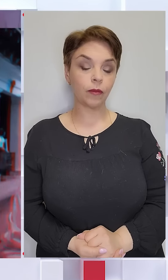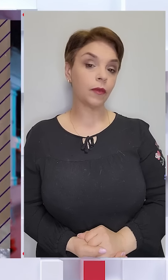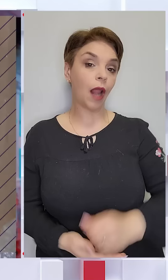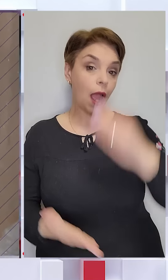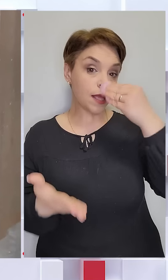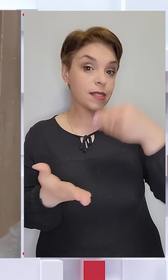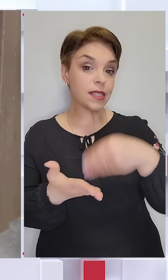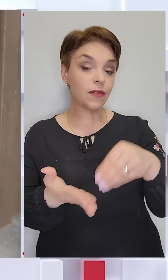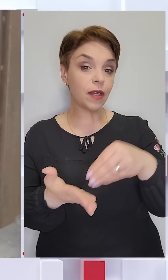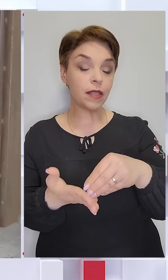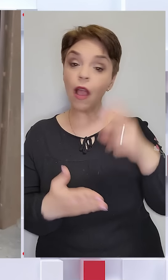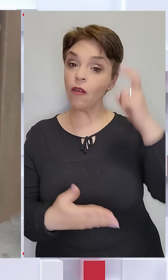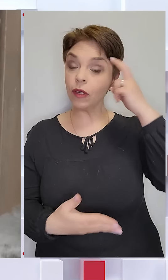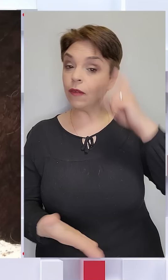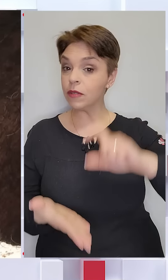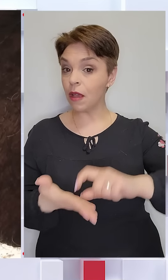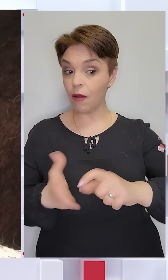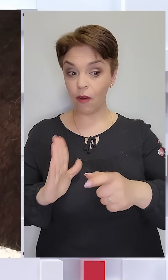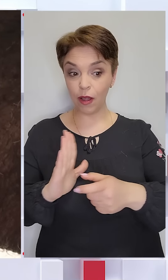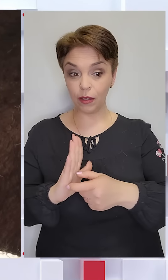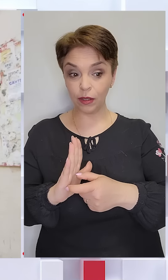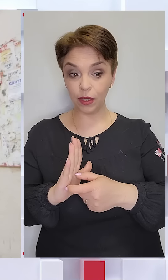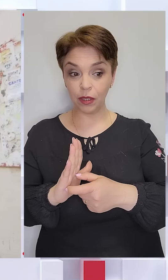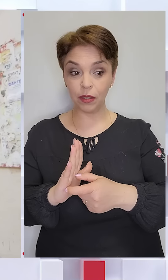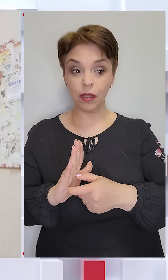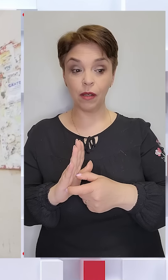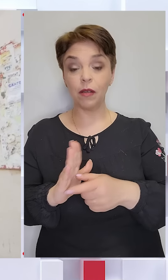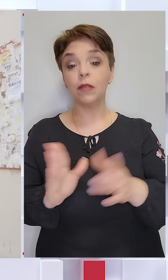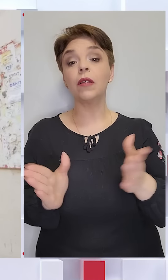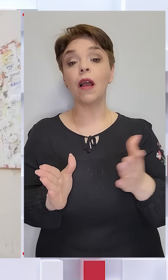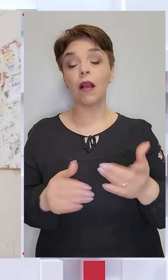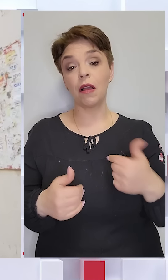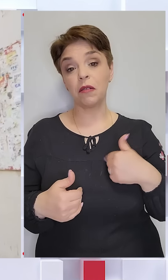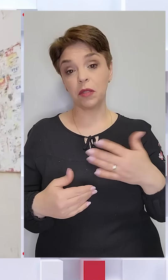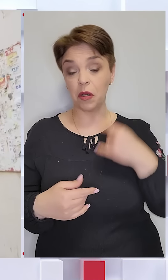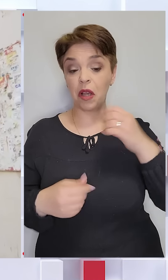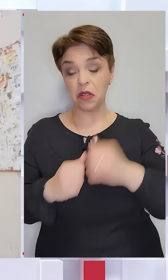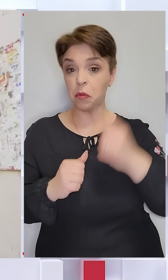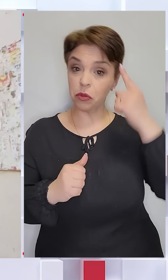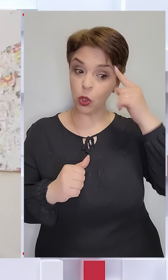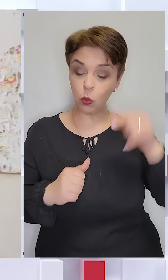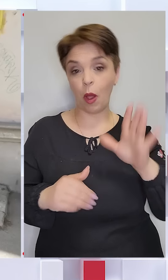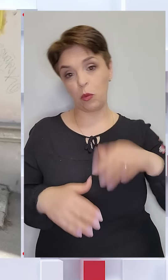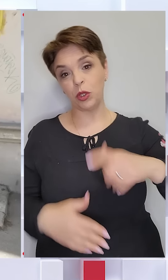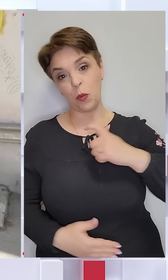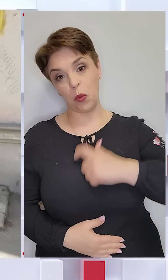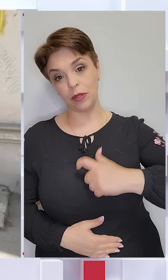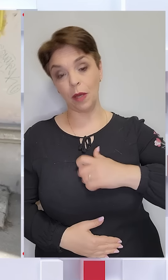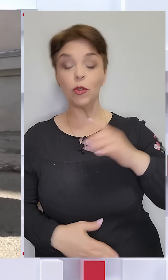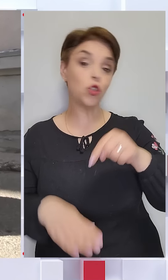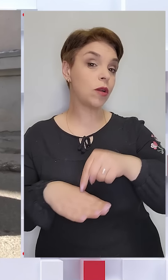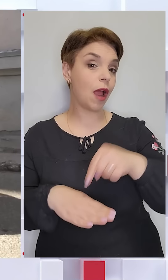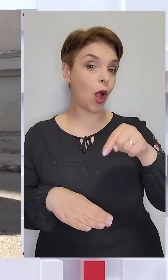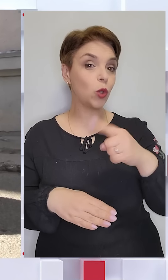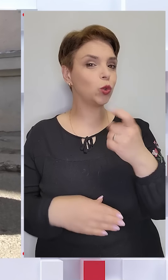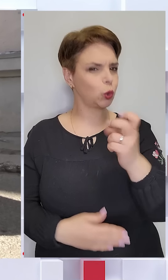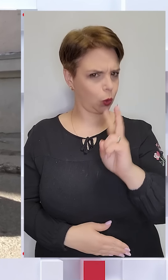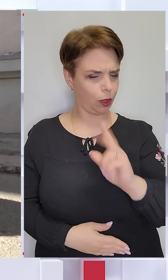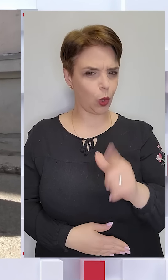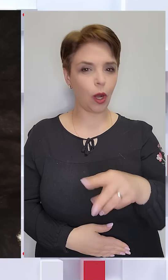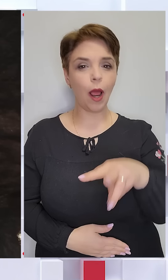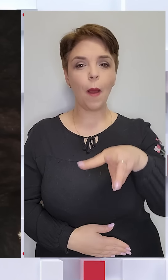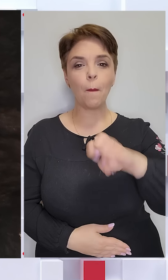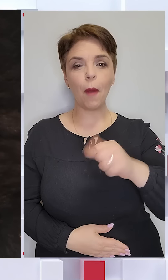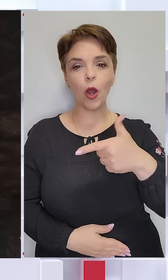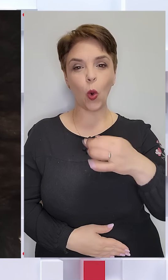Свиня у київській квартирі. Велика дитина. Ти, як кажуть, сначала про неї думаєш, а ось і вже про себе. Чи реагує 100-кілограмова